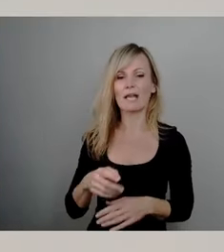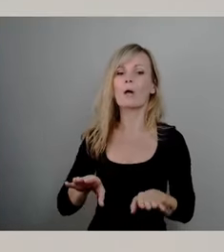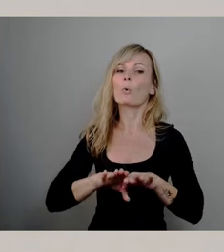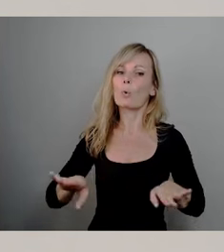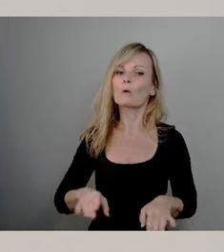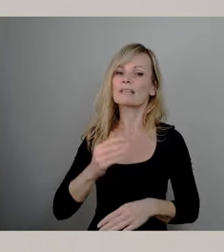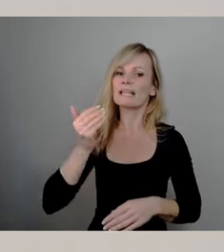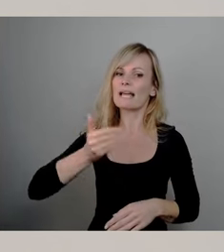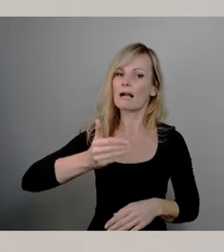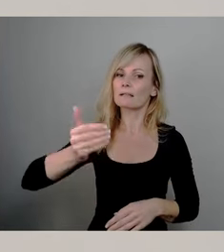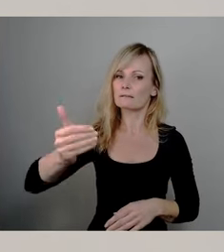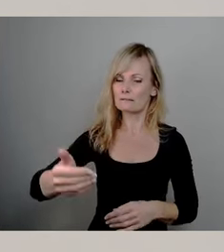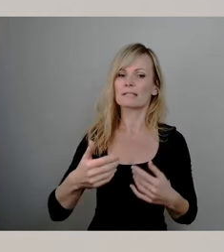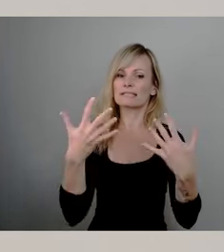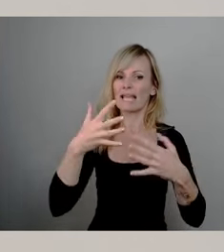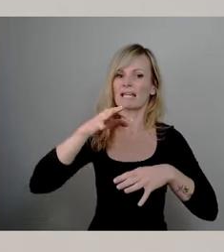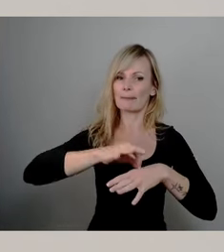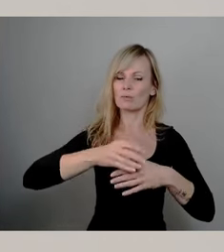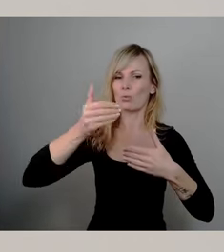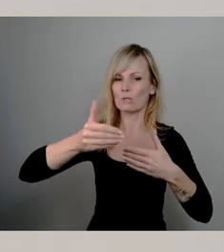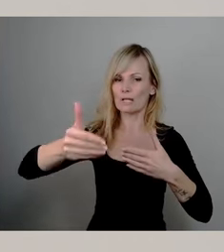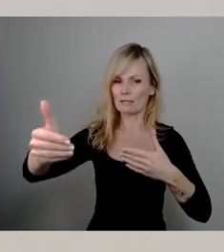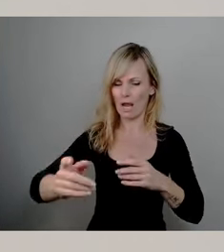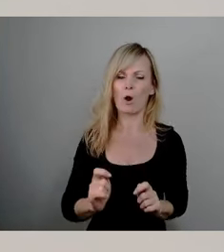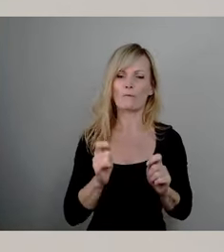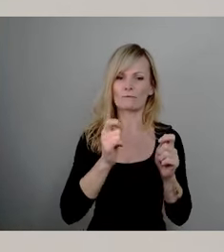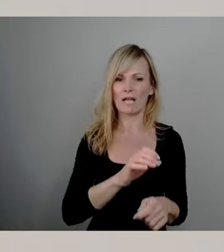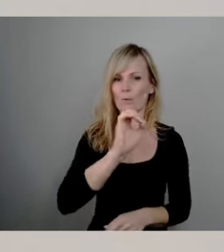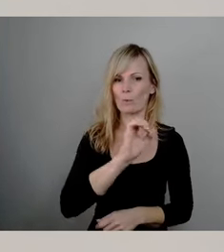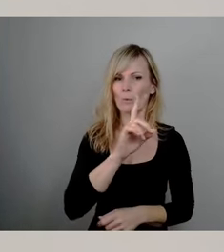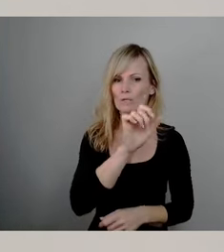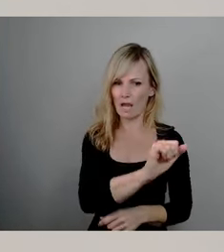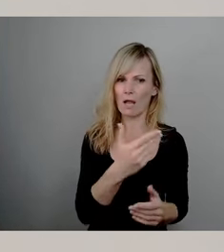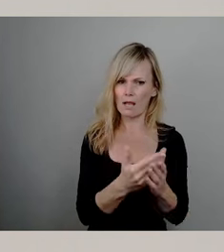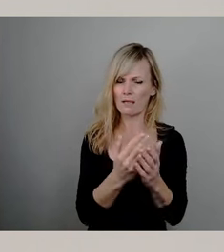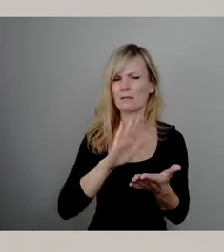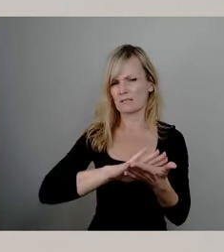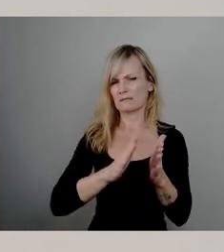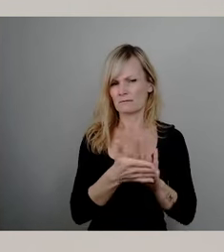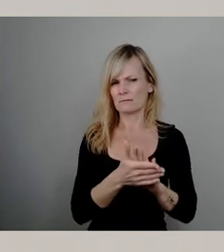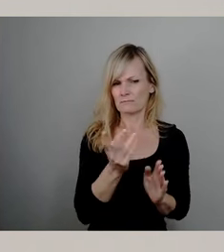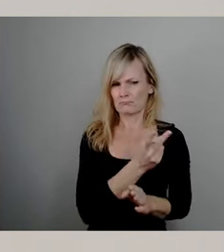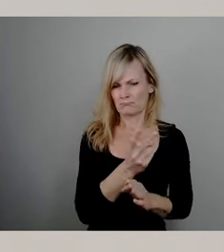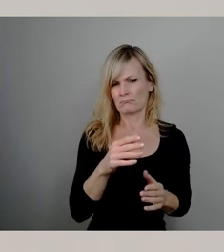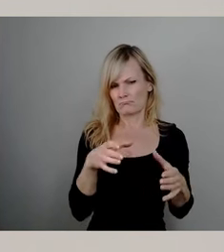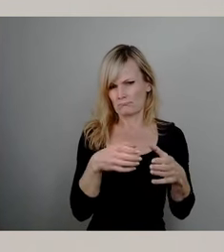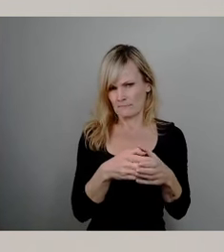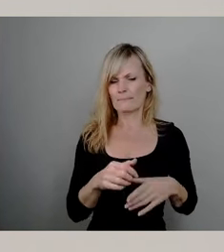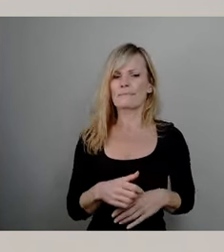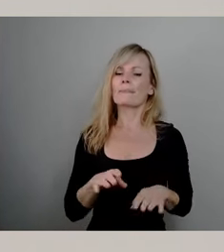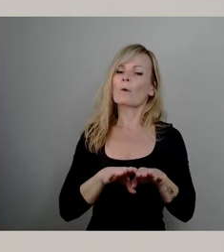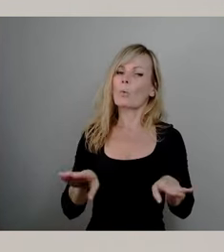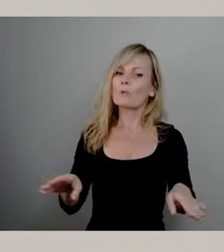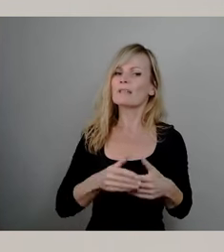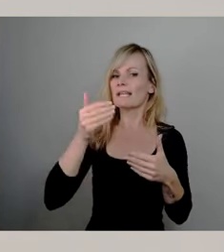Dienstleistungsauftrags, kurz OEDA, zwischen Landeshauptstadt und DVB AG. Eine Änderung des Grundtakts